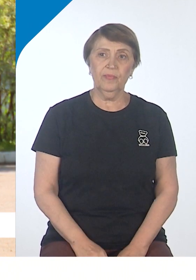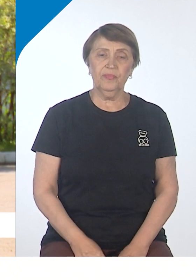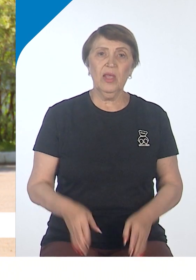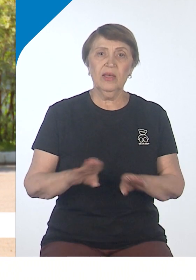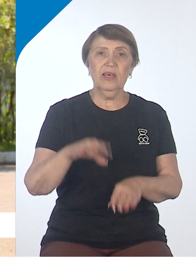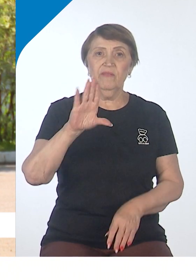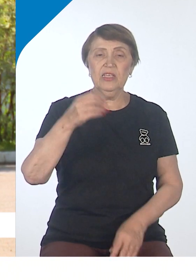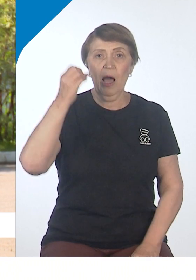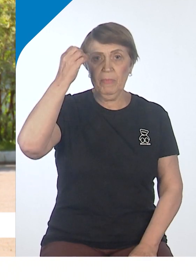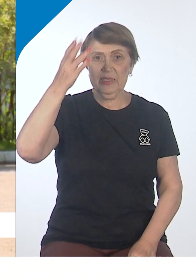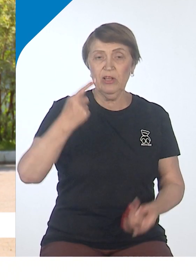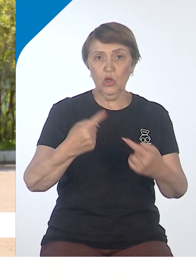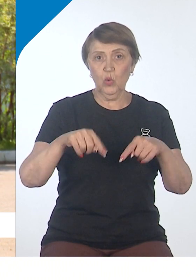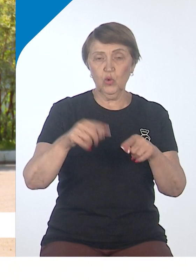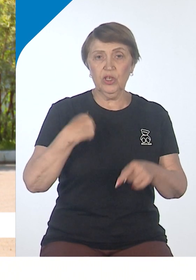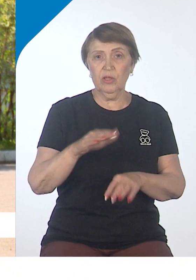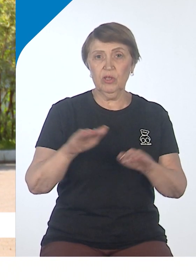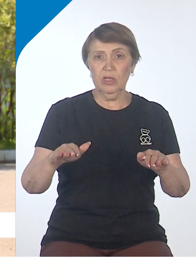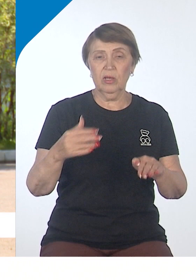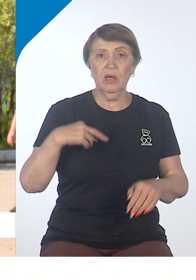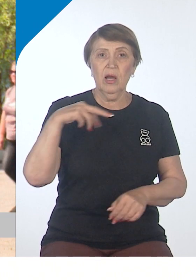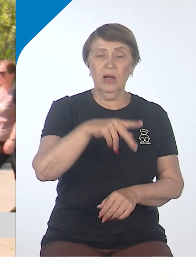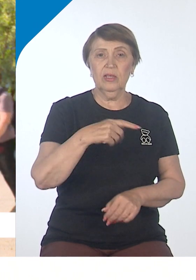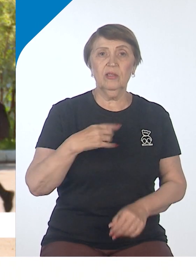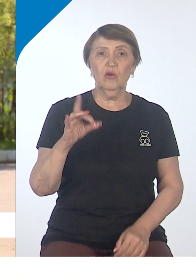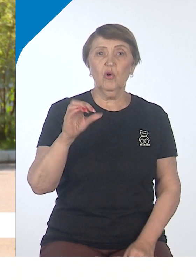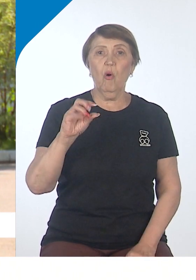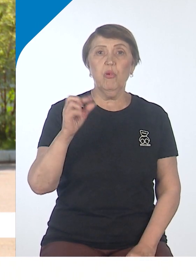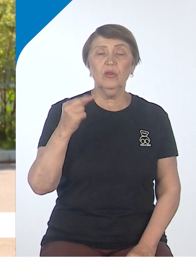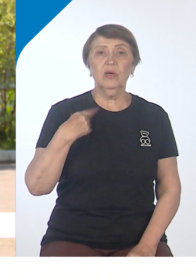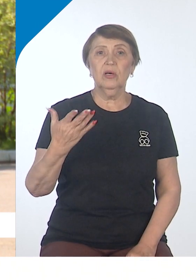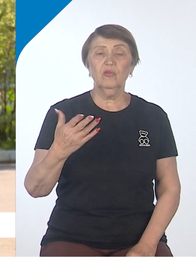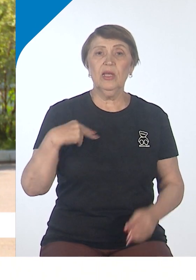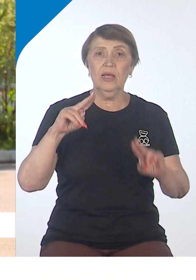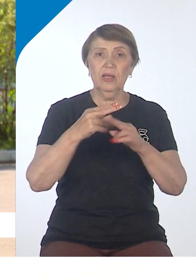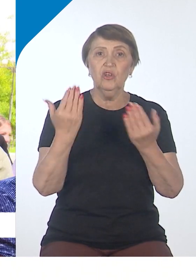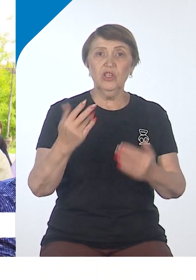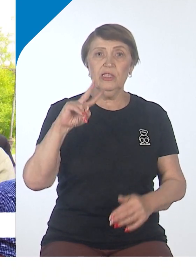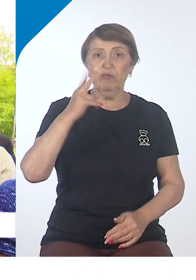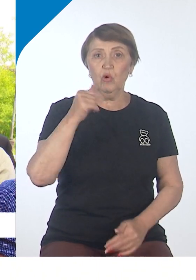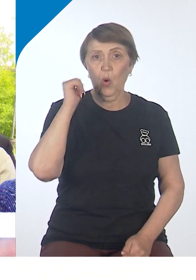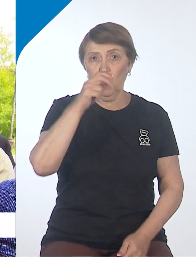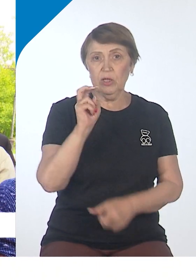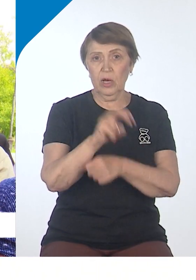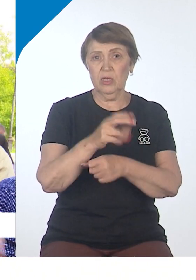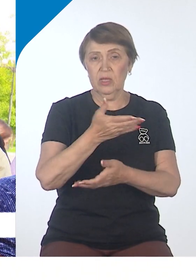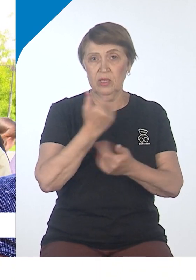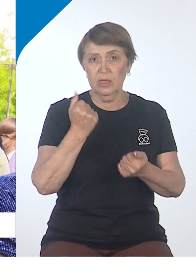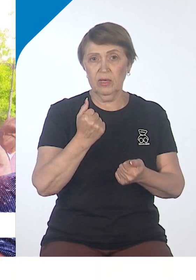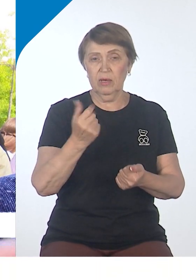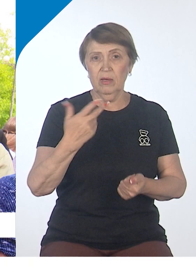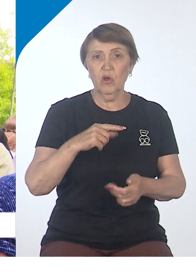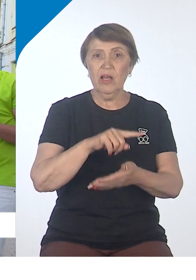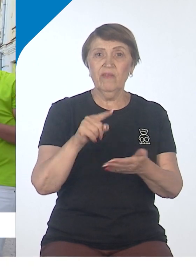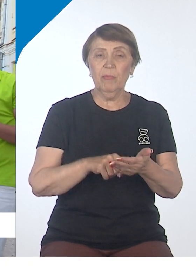там все образовательные кружки. То есть вот у меня ребенок ходил на роботехнику и на моделирование. Теперь мы второй год не ходим. Вопросы к мэру сыпались со всех